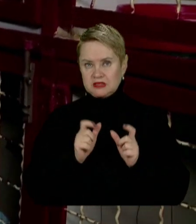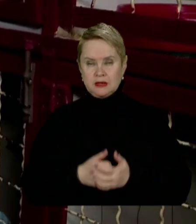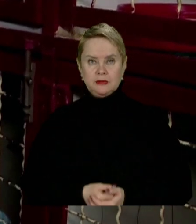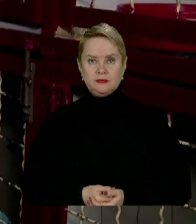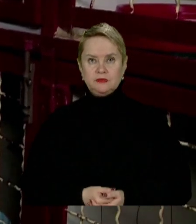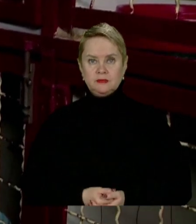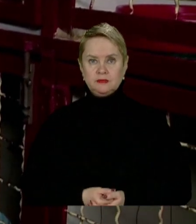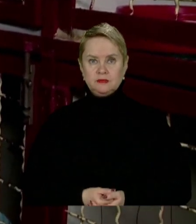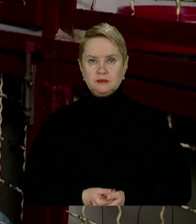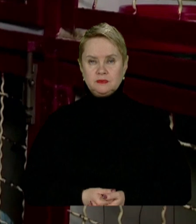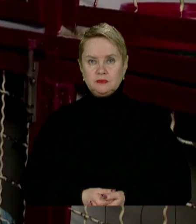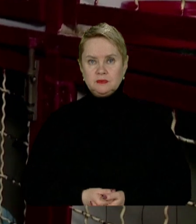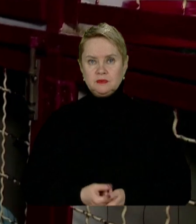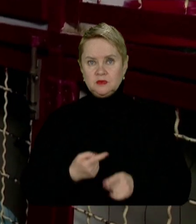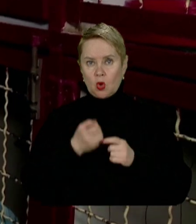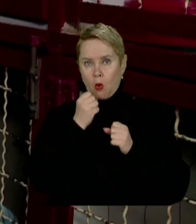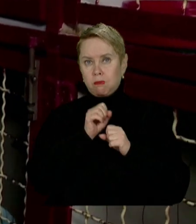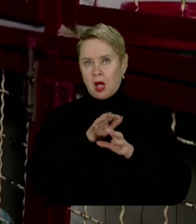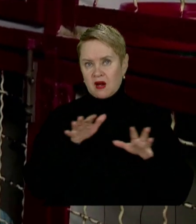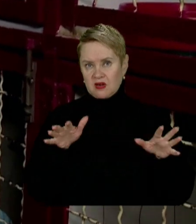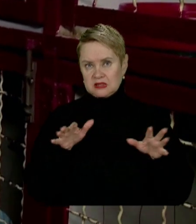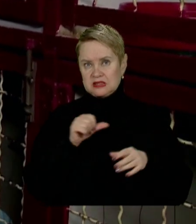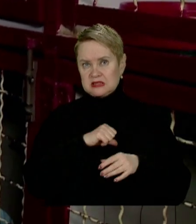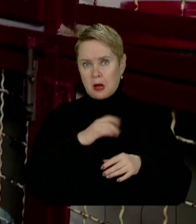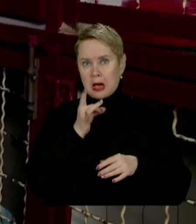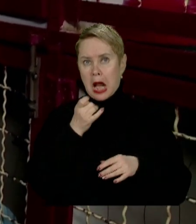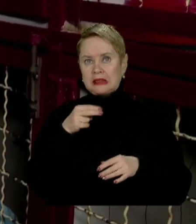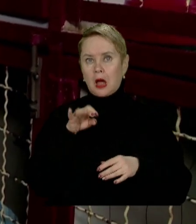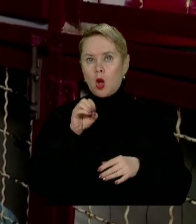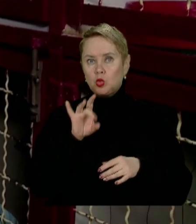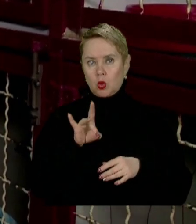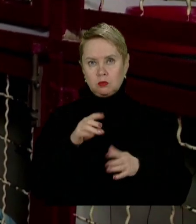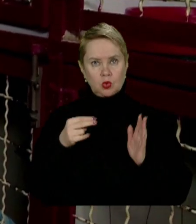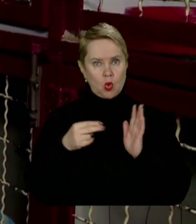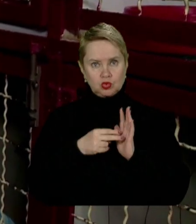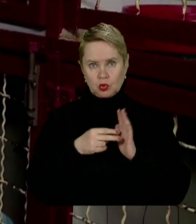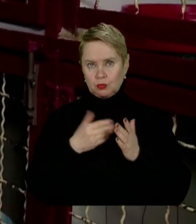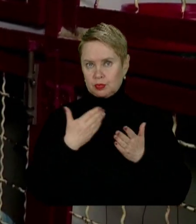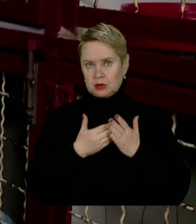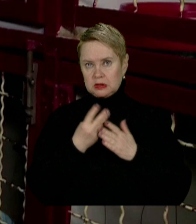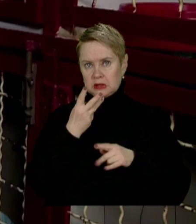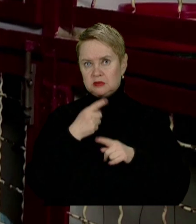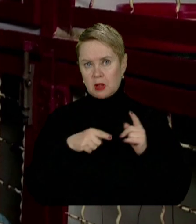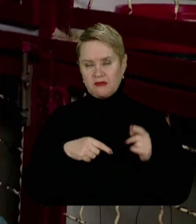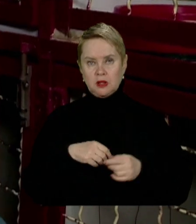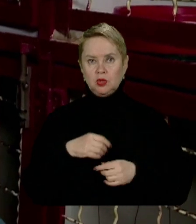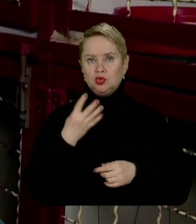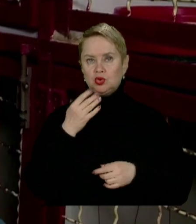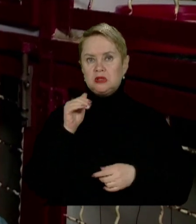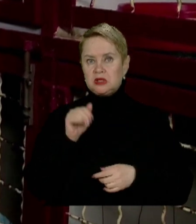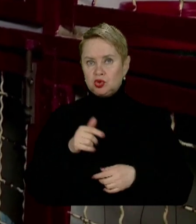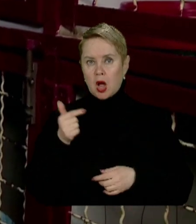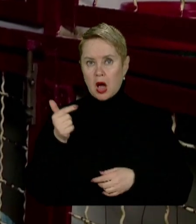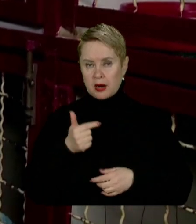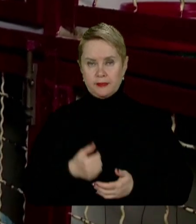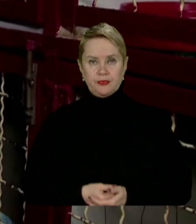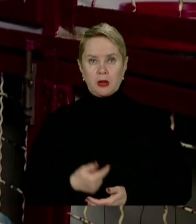цей обігрівач, сам радіатор, то це б коштувало приблизно 3,5 виною 4 тисячі